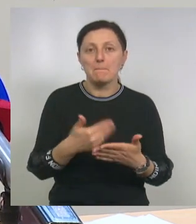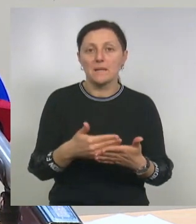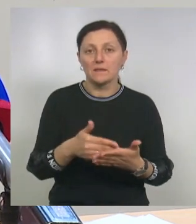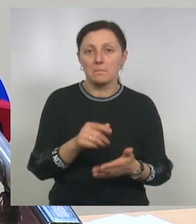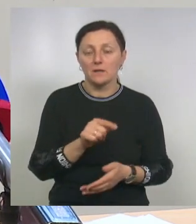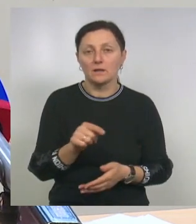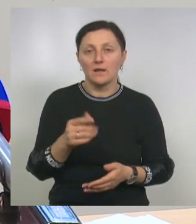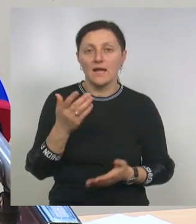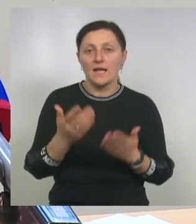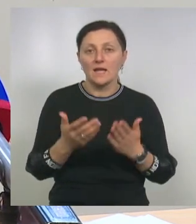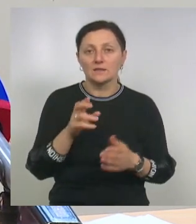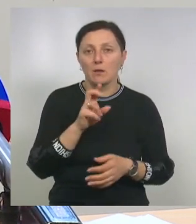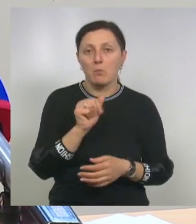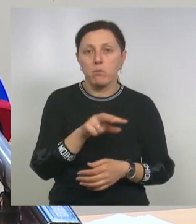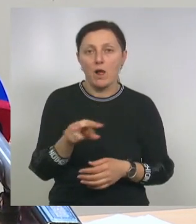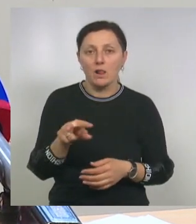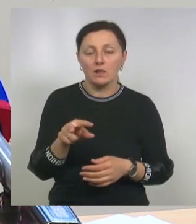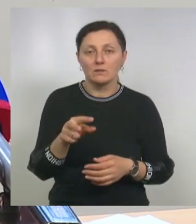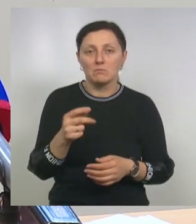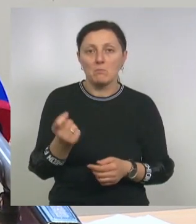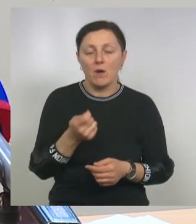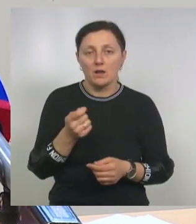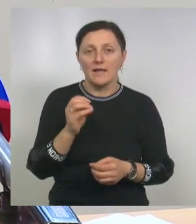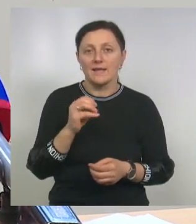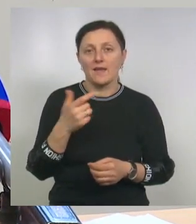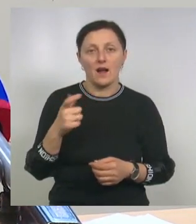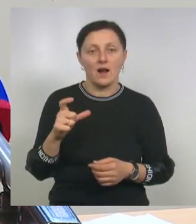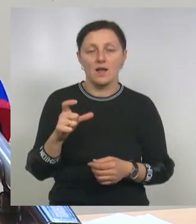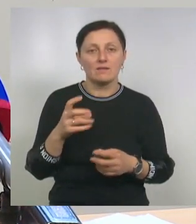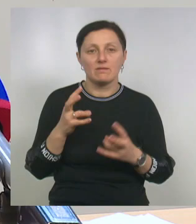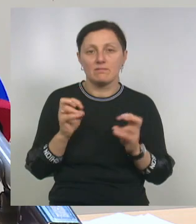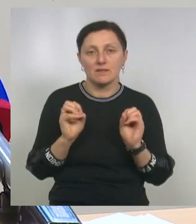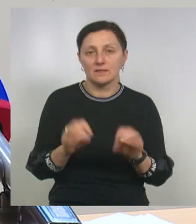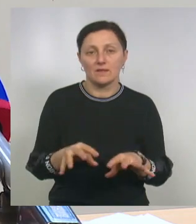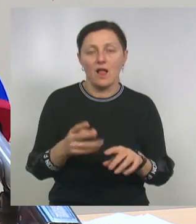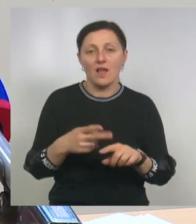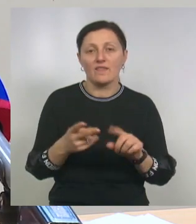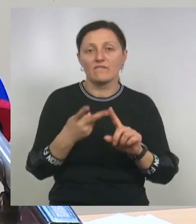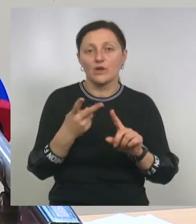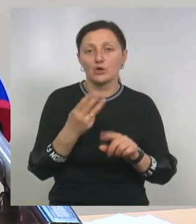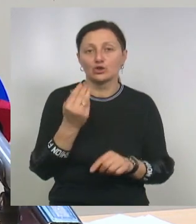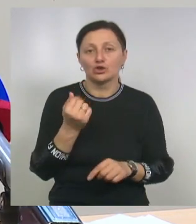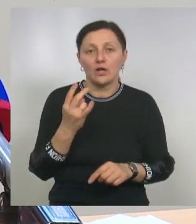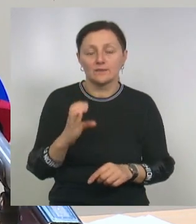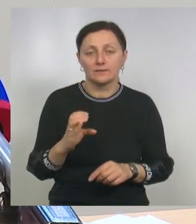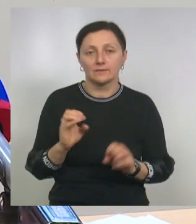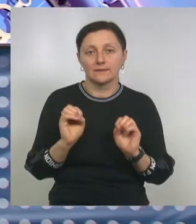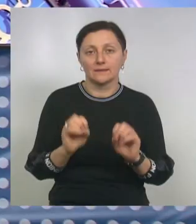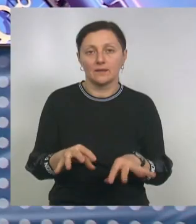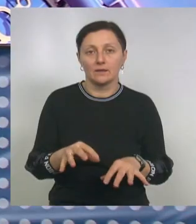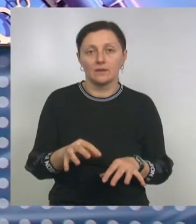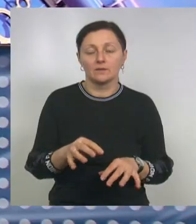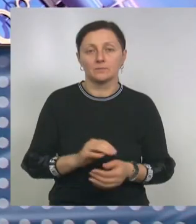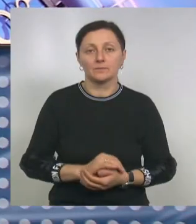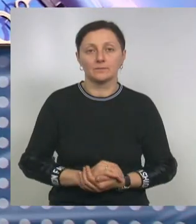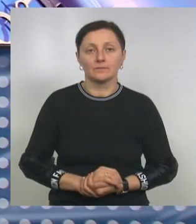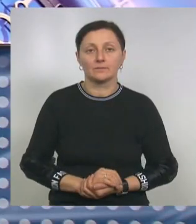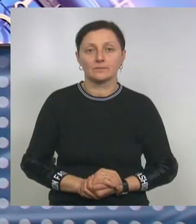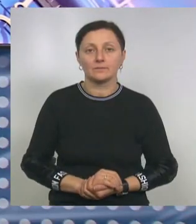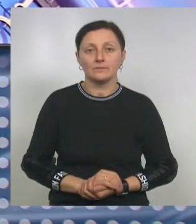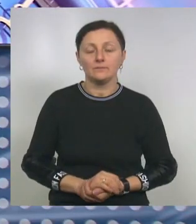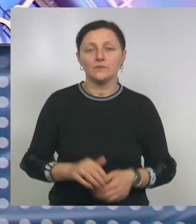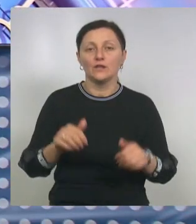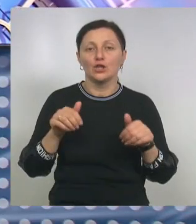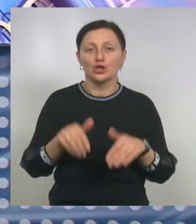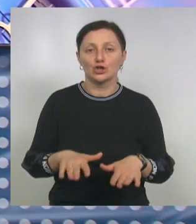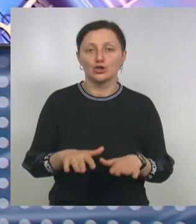Если я набираю баллов чуть-чуть меньше, ЕГЭ не считается пройденным. Тогда этот второй шанс для меня, я готов подсобраться. Решить